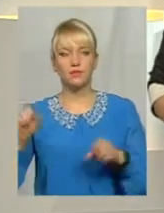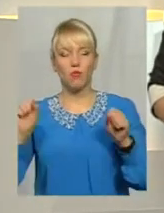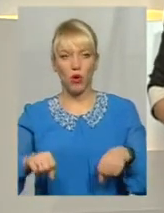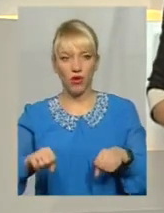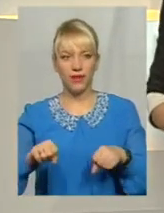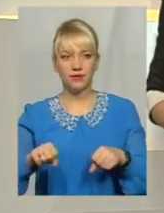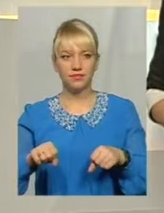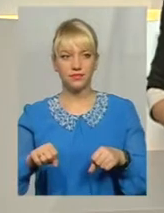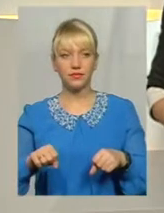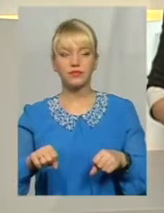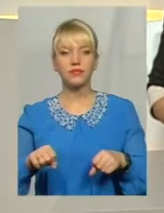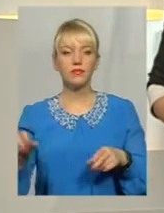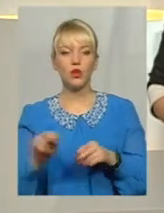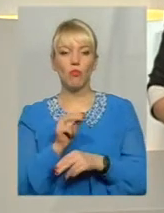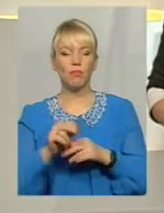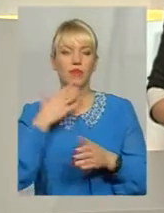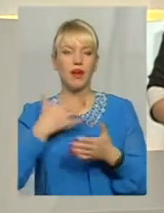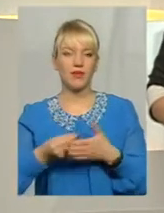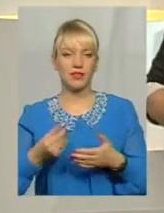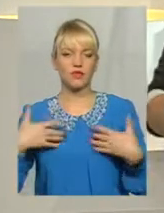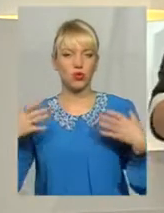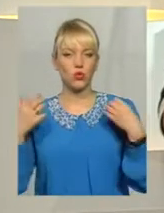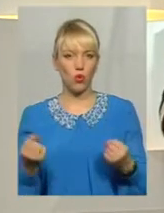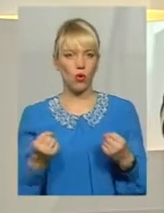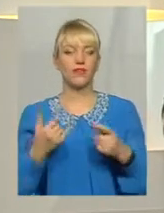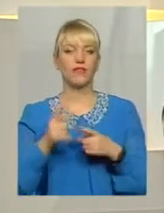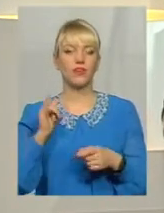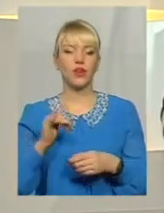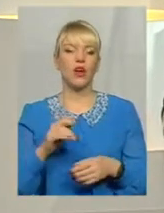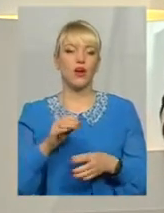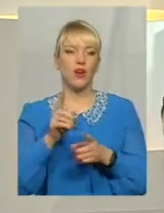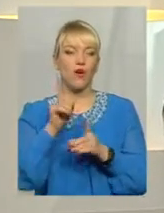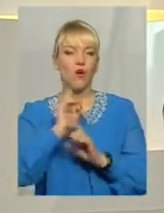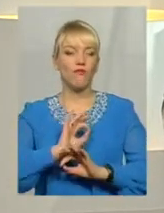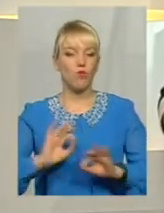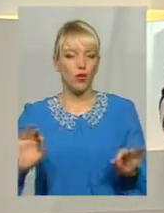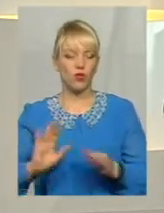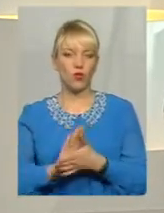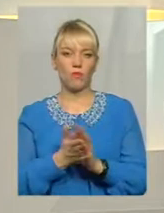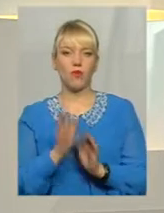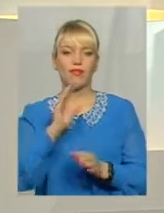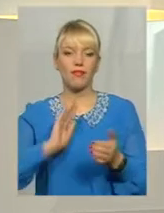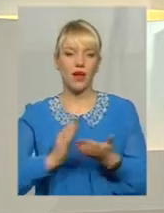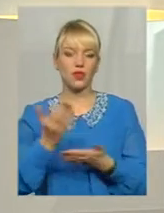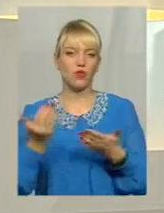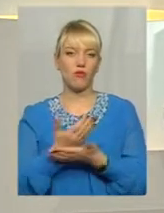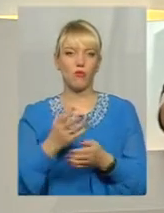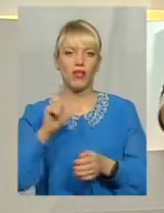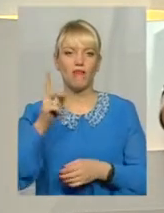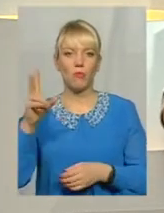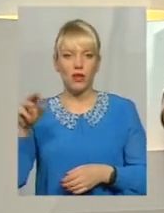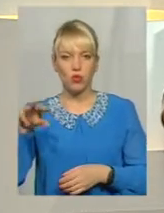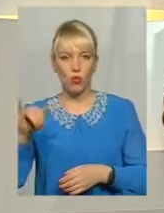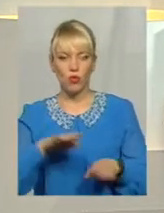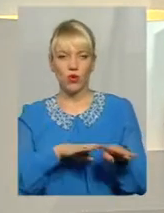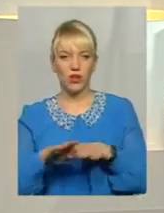поправляти своє здоров'я в комфортних умовах, на якісно новому європейському рівні І